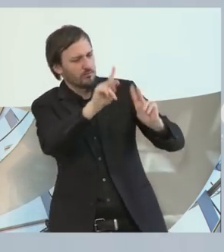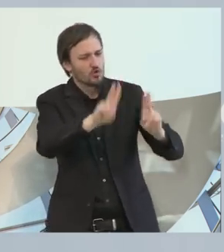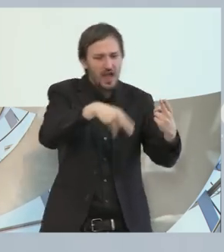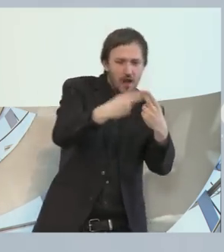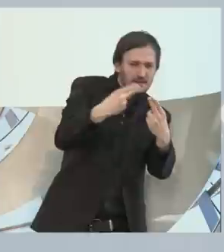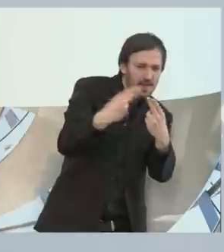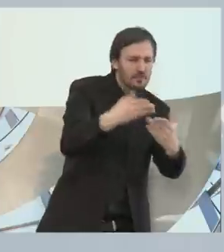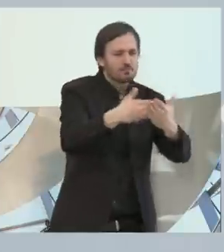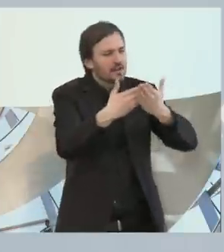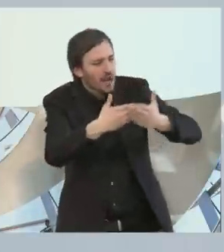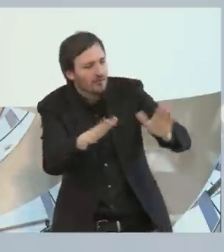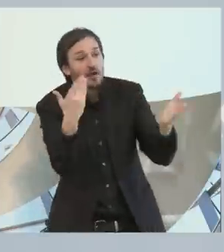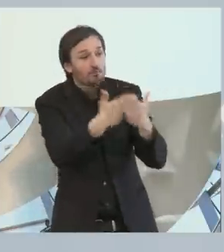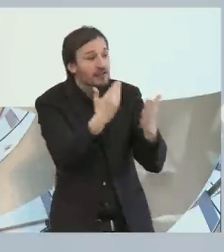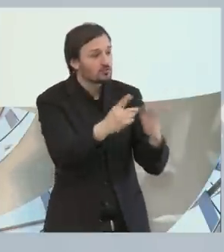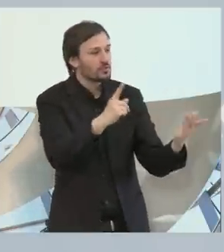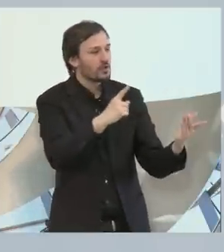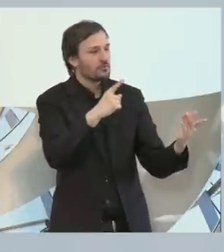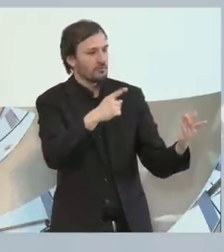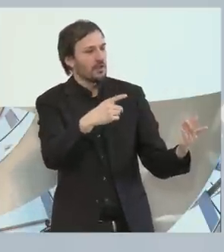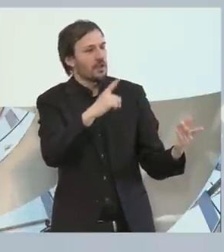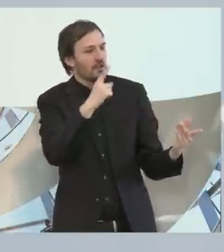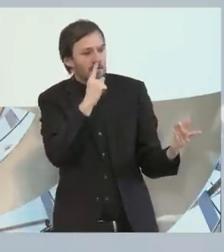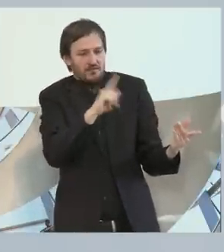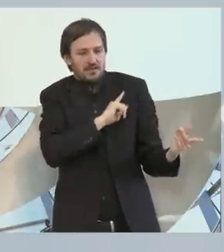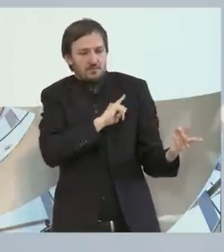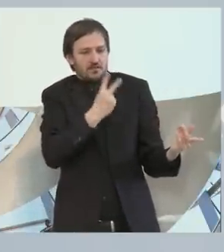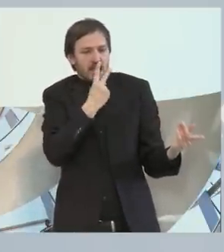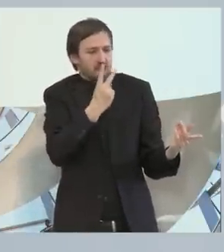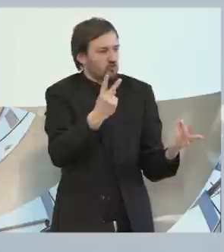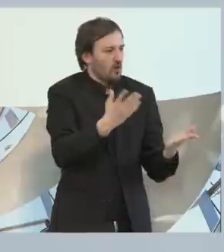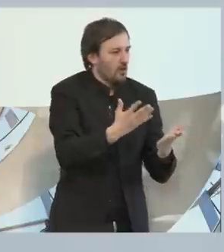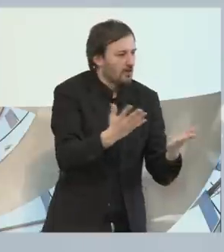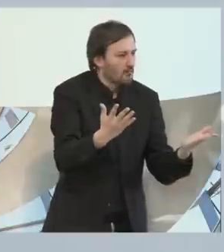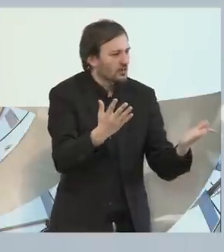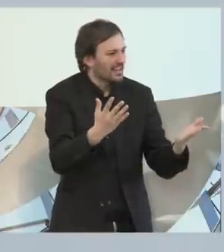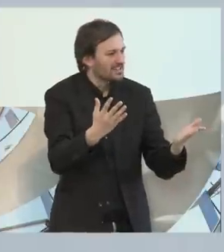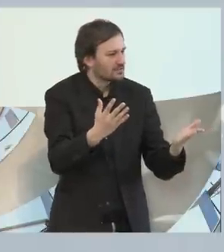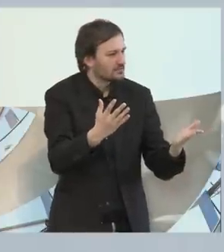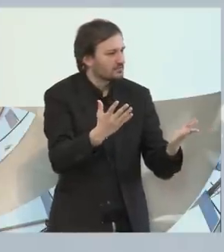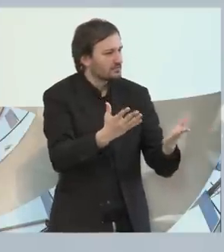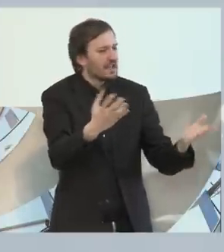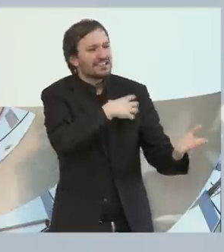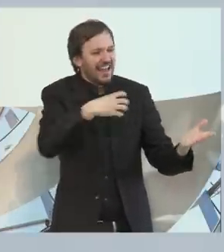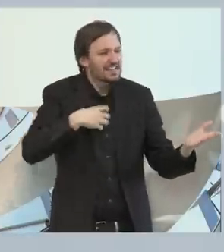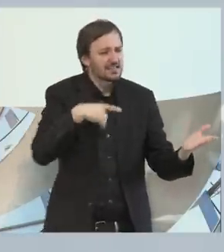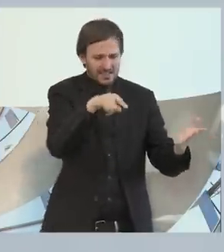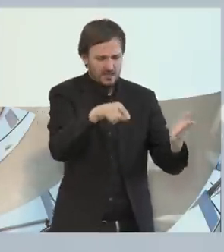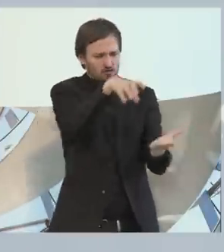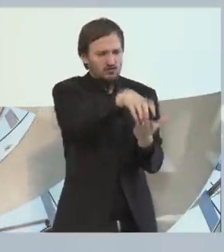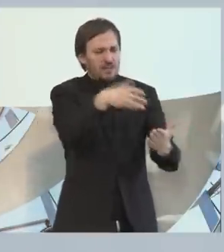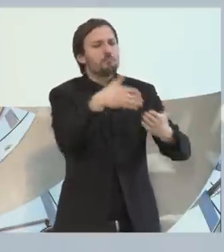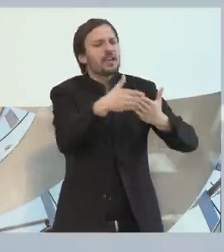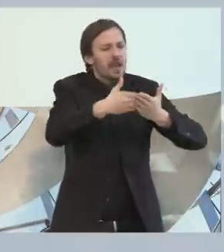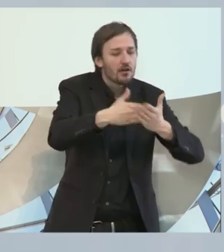ich mir beispielsweise in Dresden mal eine relativ barrierefreie Innenstadt habe anschauen dürfen, dann kann man nur sagen, überall,